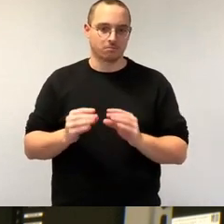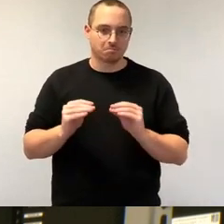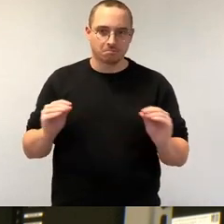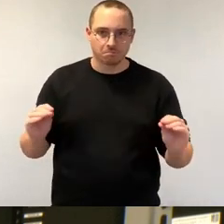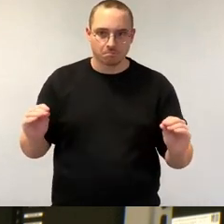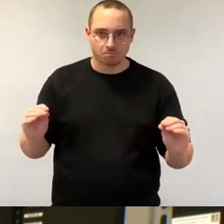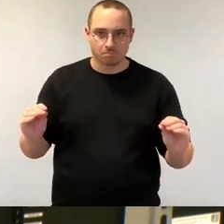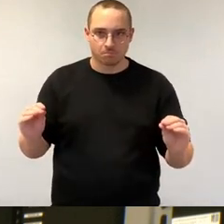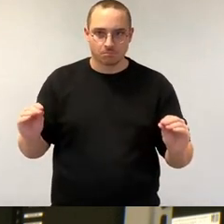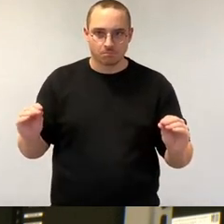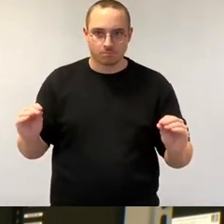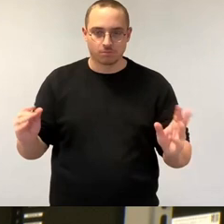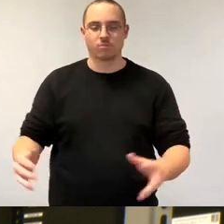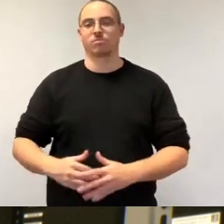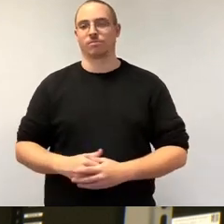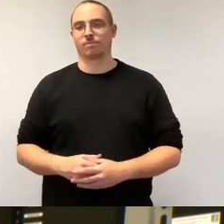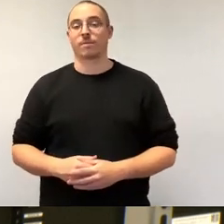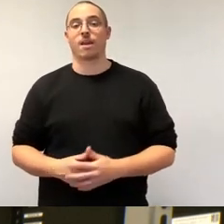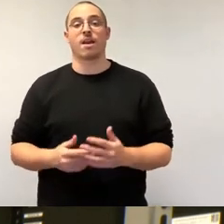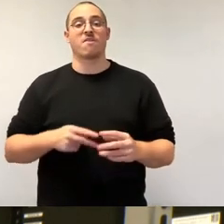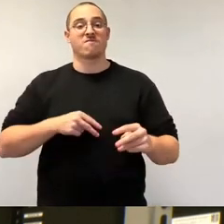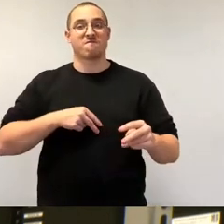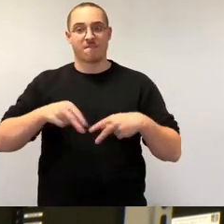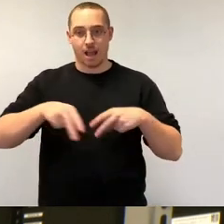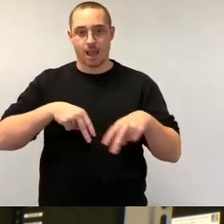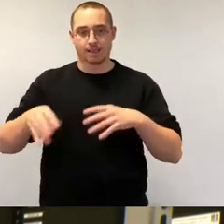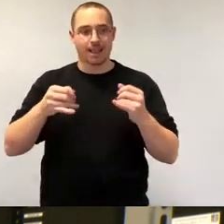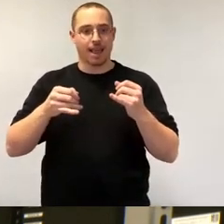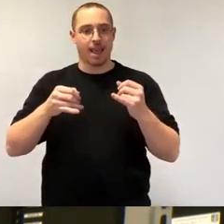Verkehrsinfrastruktur. Letzter Gedanke, meine Damen und Herren.